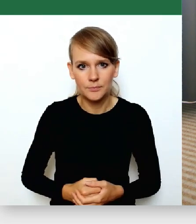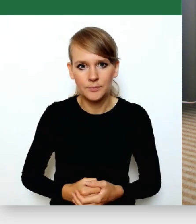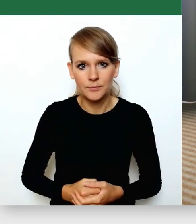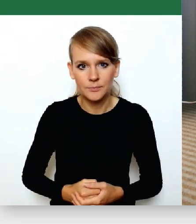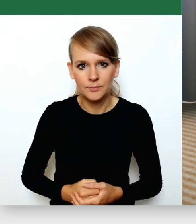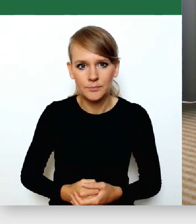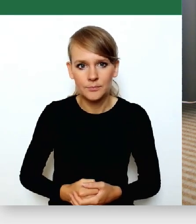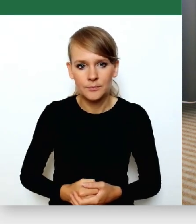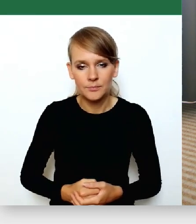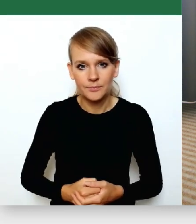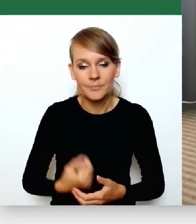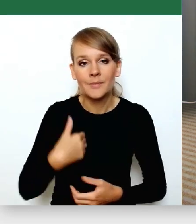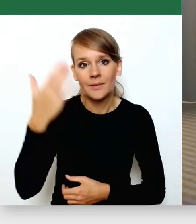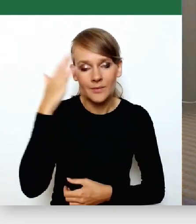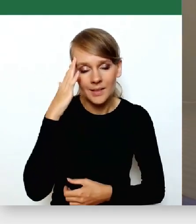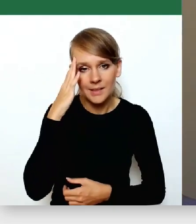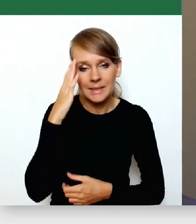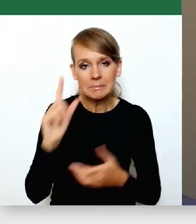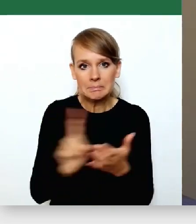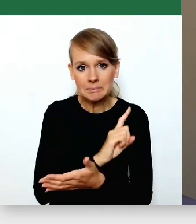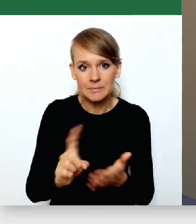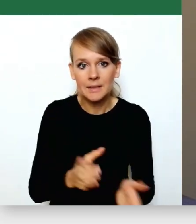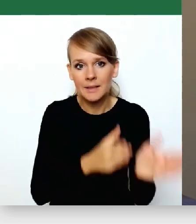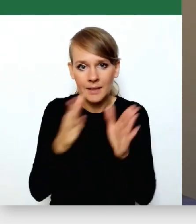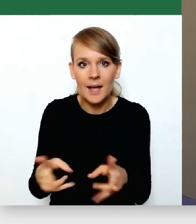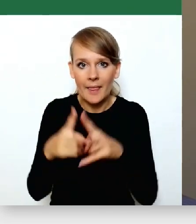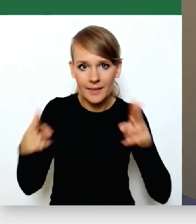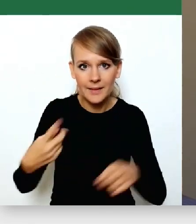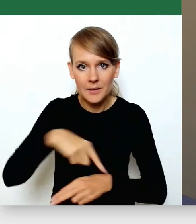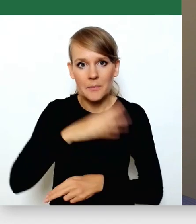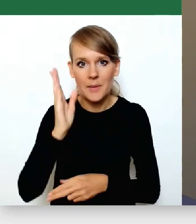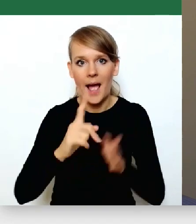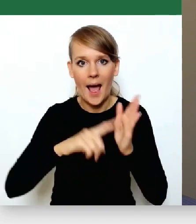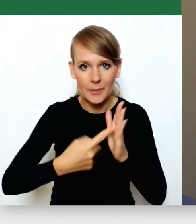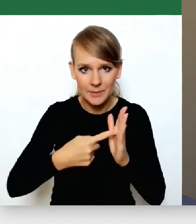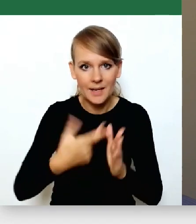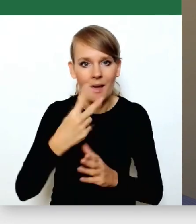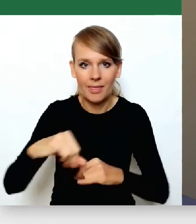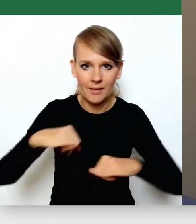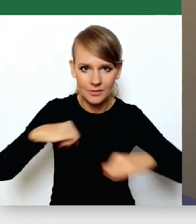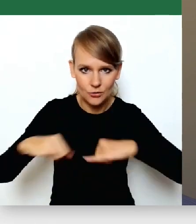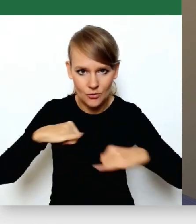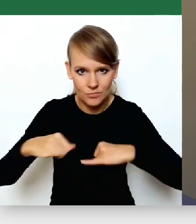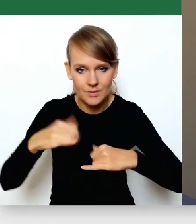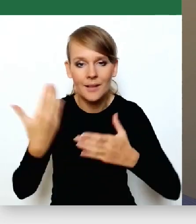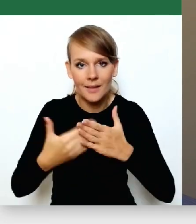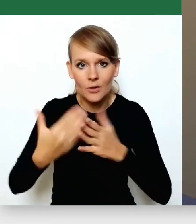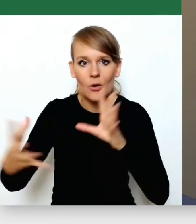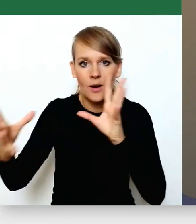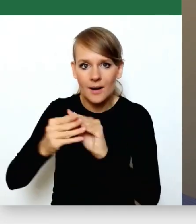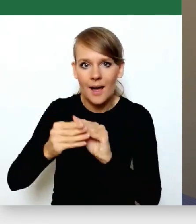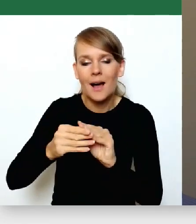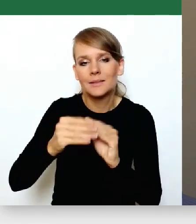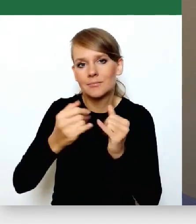Wiem, że grozi nam to, że w kolejnej kadencji będziemy administratorami, a nie będziemy zarządzającymi. Dlatego wspólnie z samorządowcami,